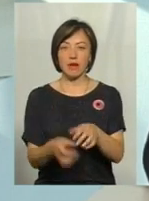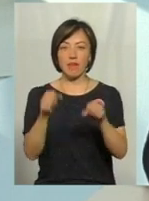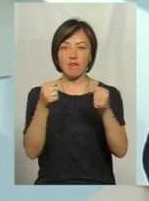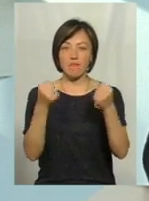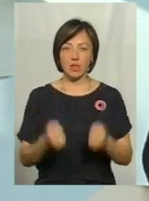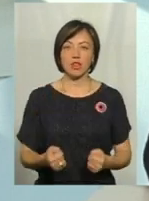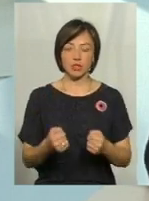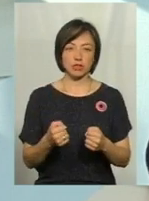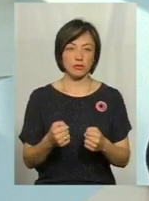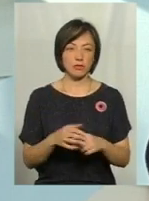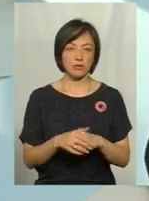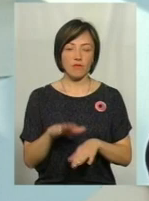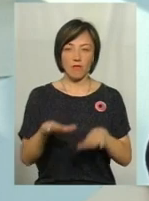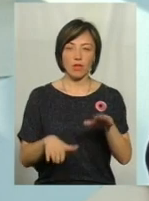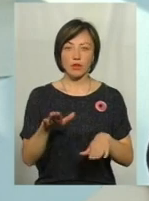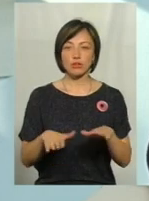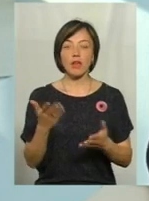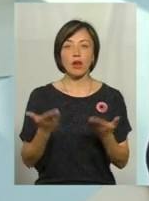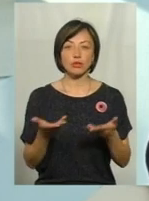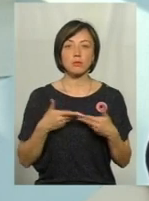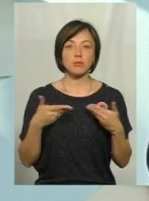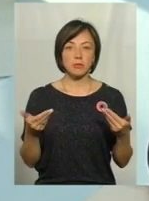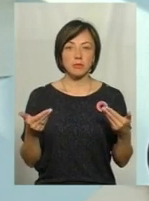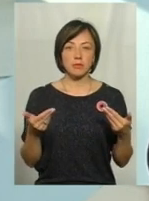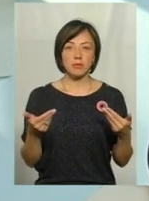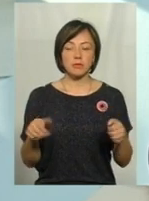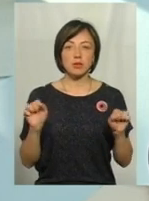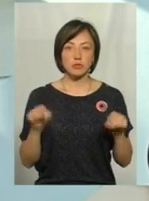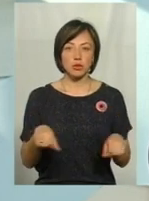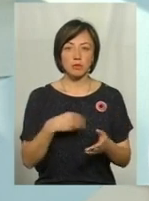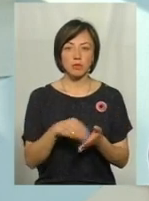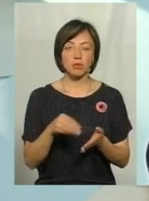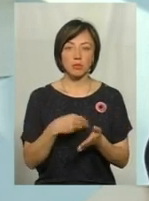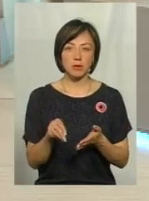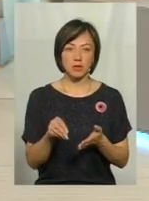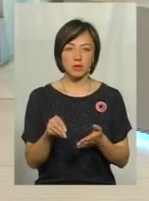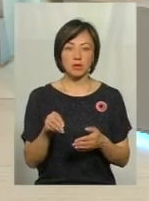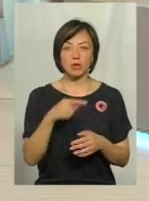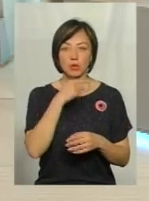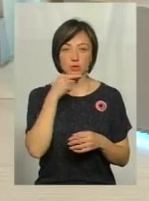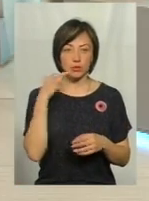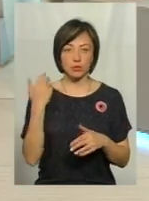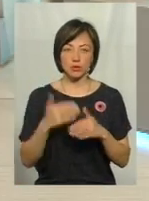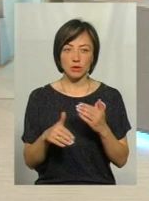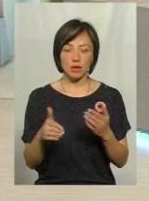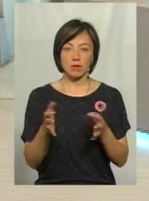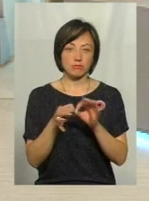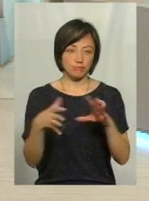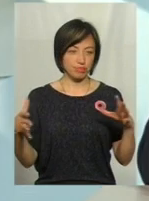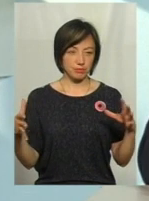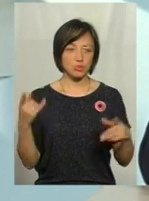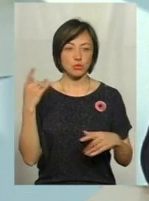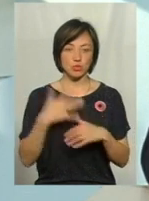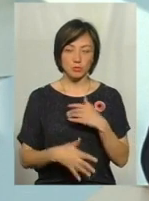боєприпас. Тобто, якщо ми вже можемо закупати, ми вже, скажімо так, з Росією, ну, всім все